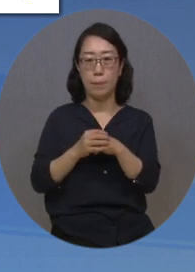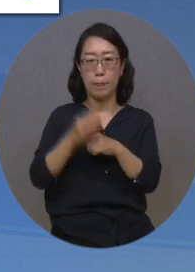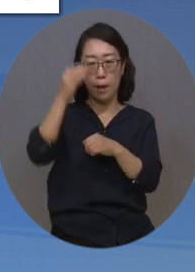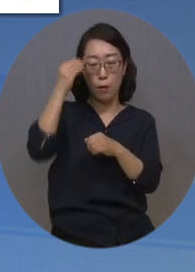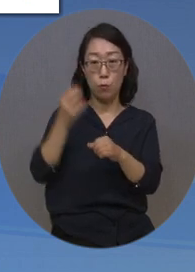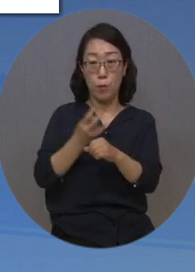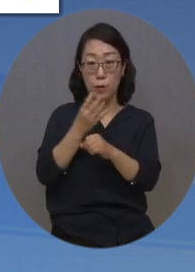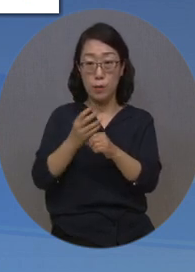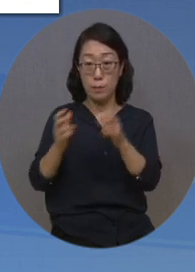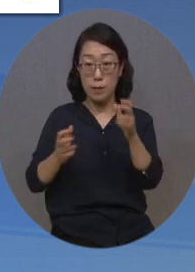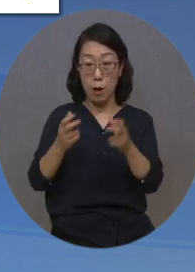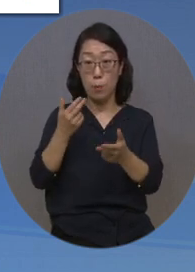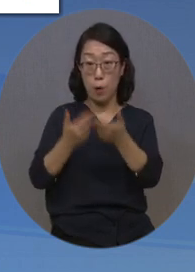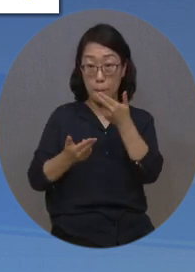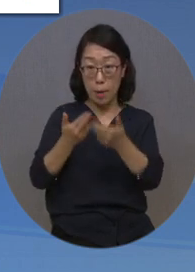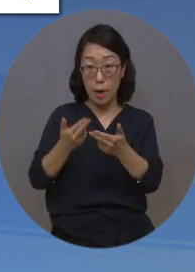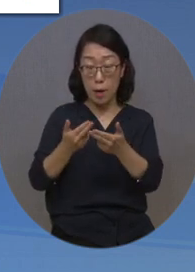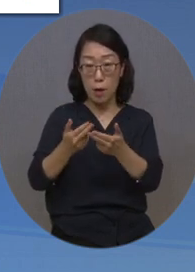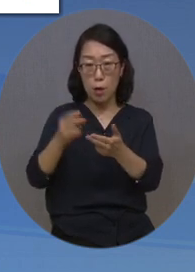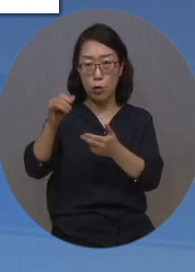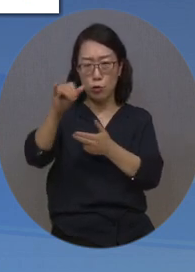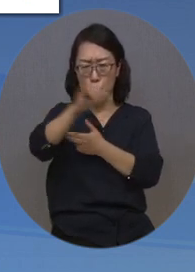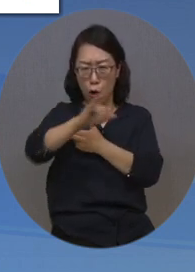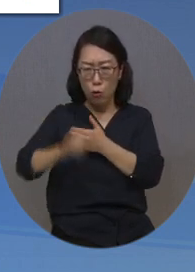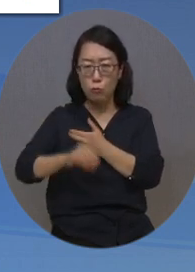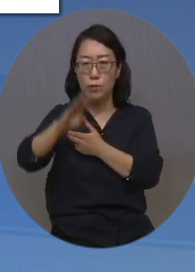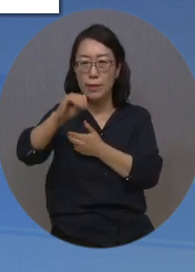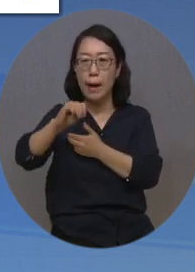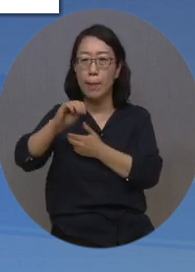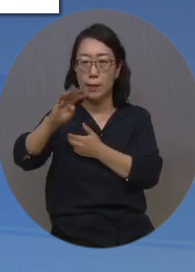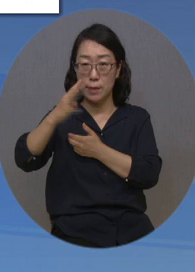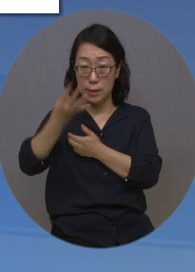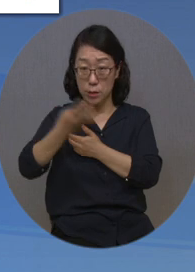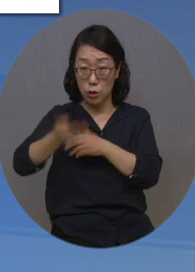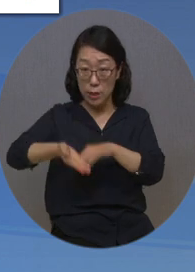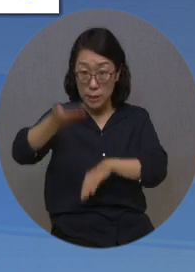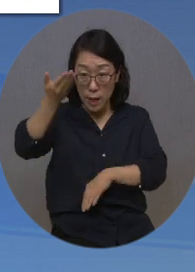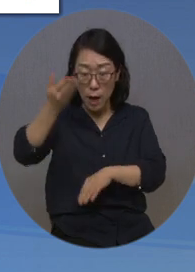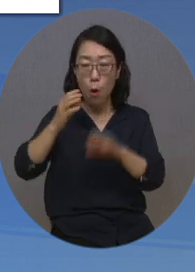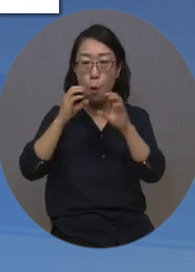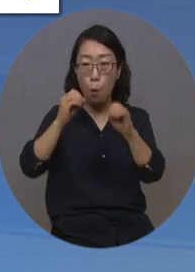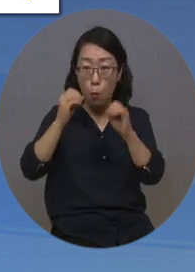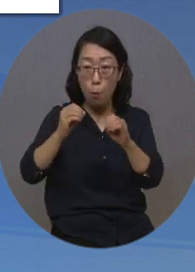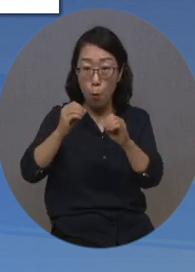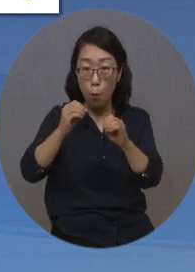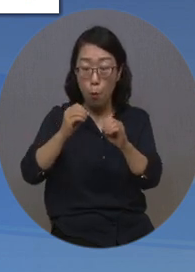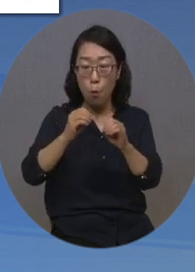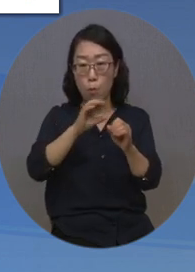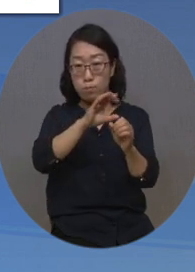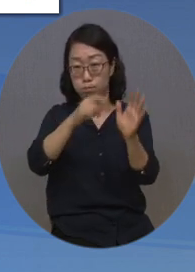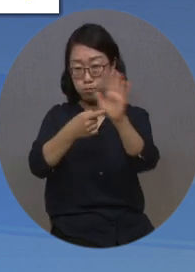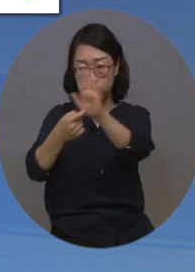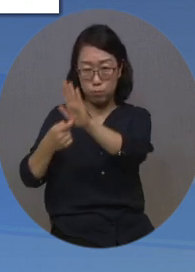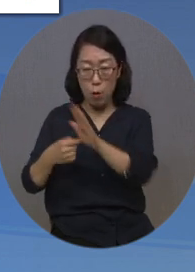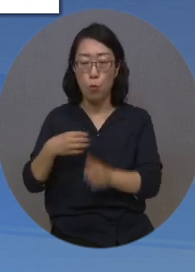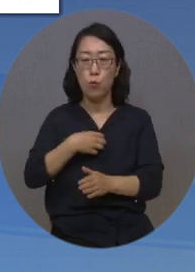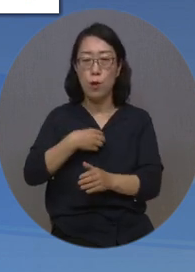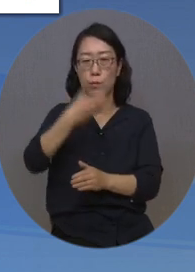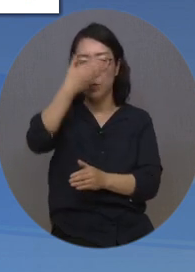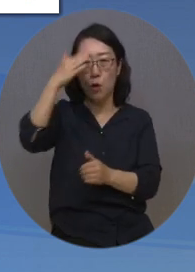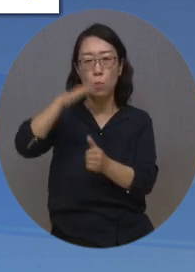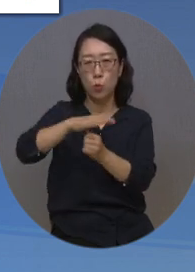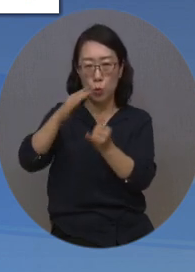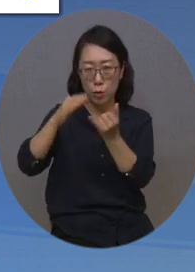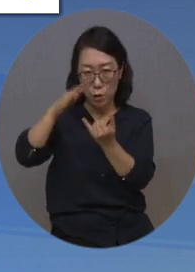한국편의점산업협회는 전국 4만 4천여 회원사 편의점의 홍보매체를 활용해 위기청소년을 보호하는 정부